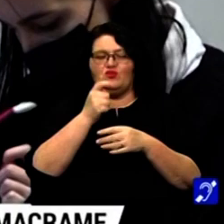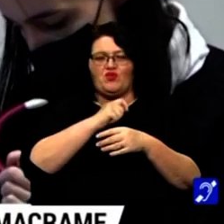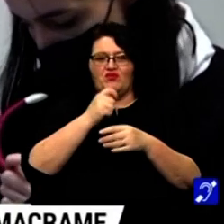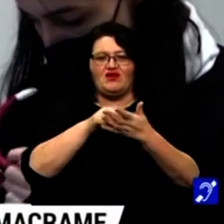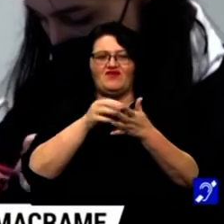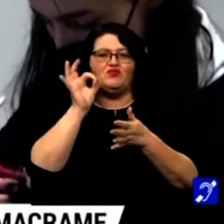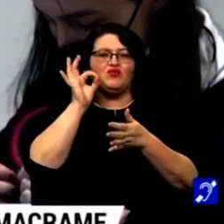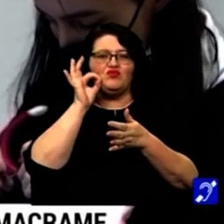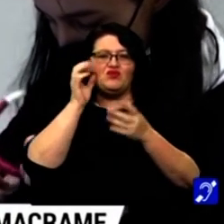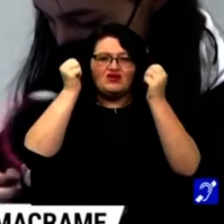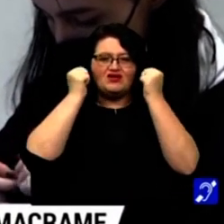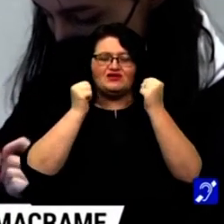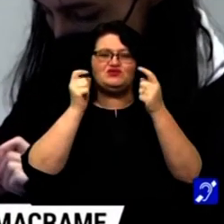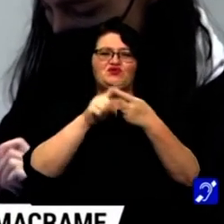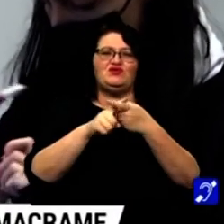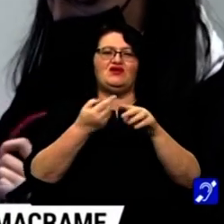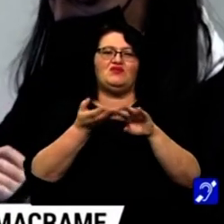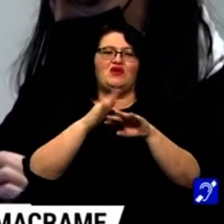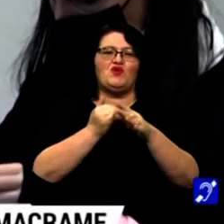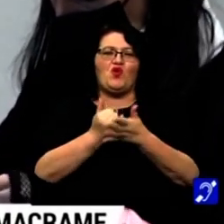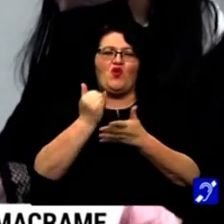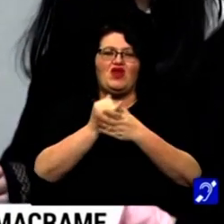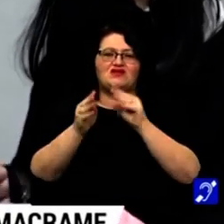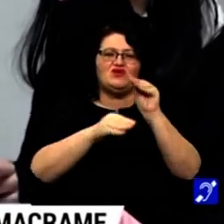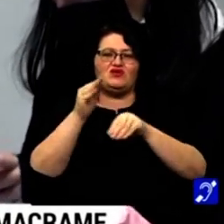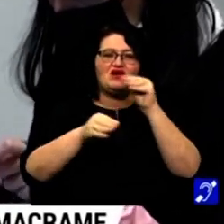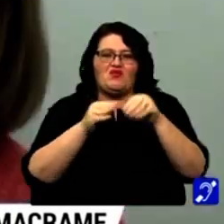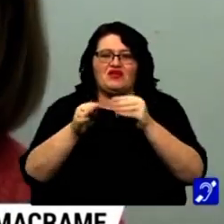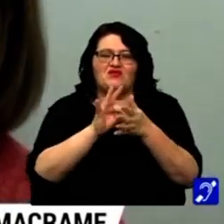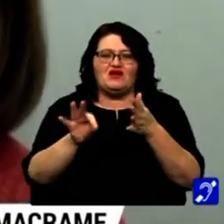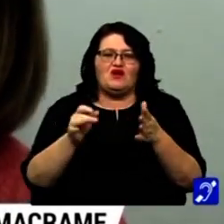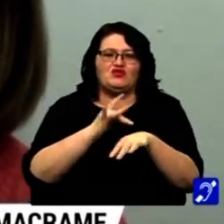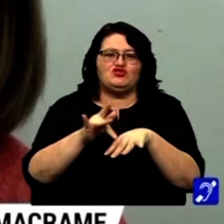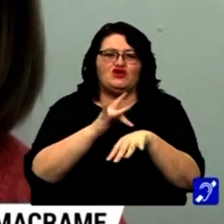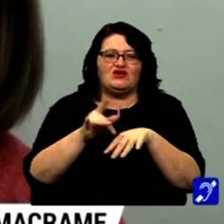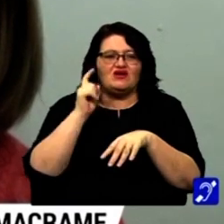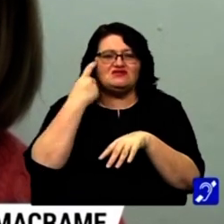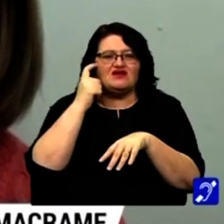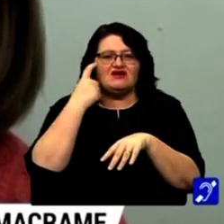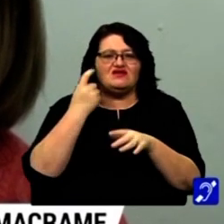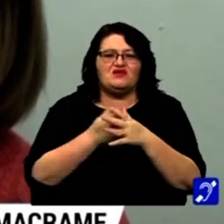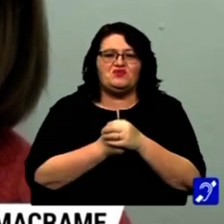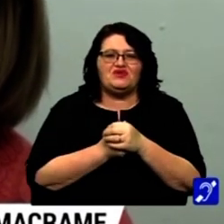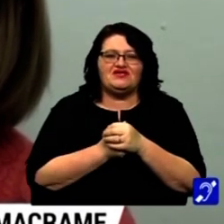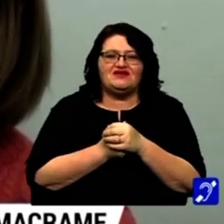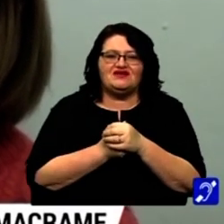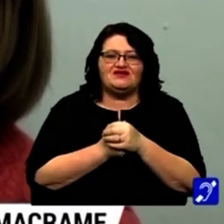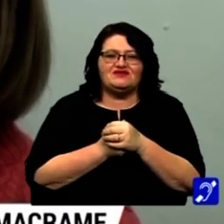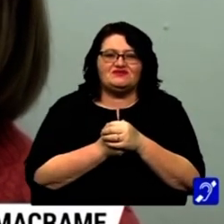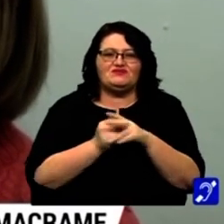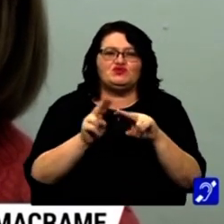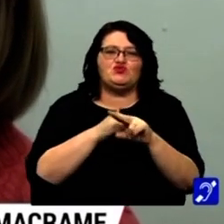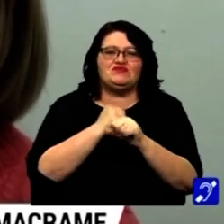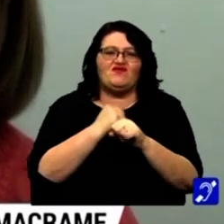o căciuliță, modele care fac parte din noua sa colecție de ornamente din macrame. Am încercat cu Dana să ne gândim să